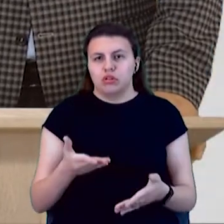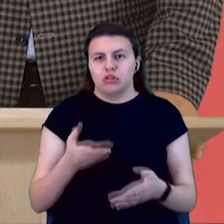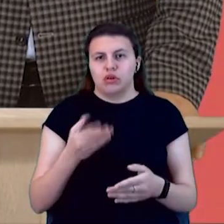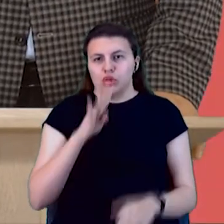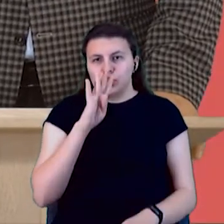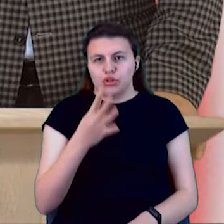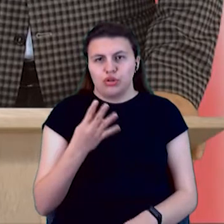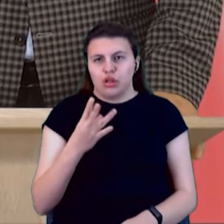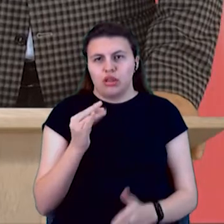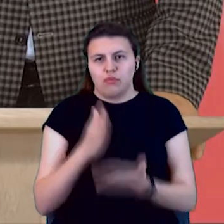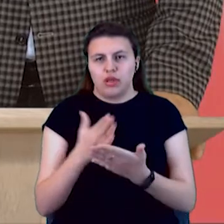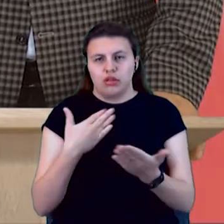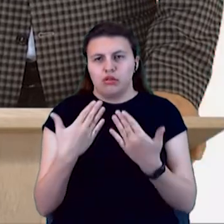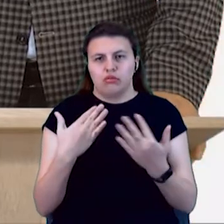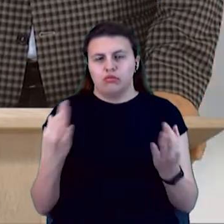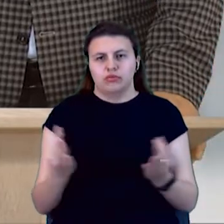ніякого відношення.